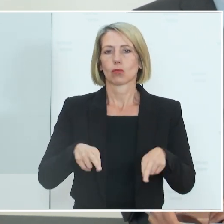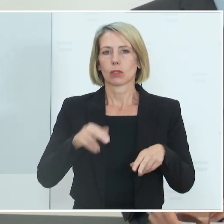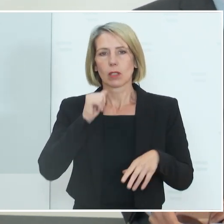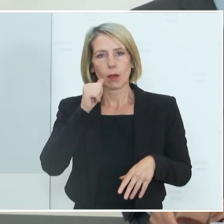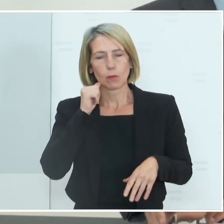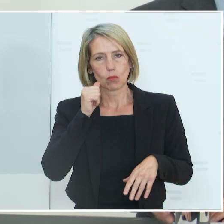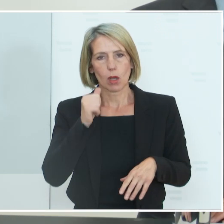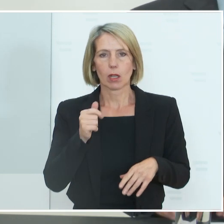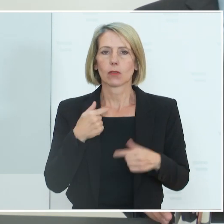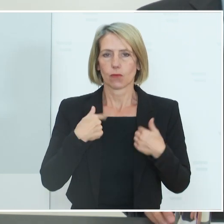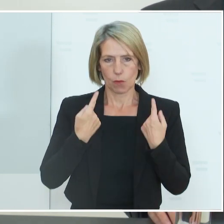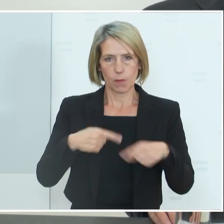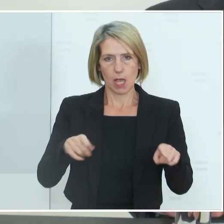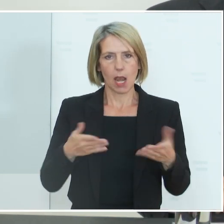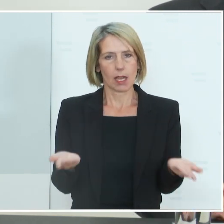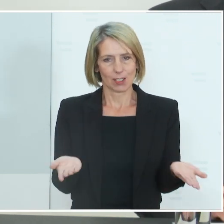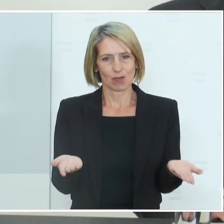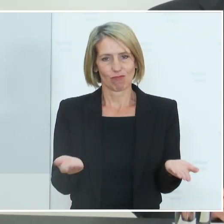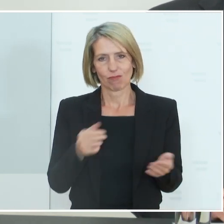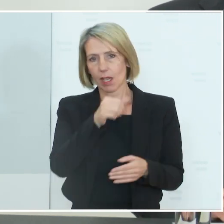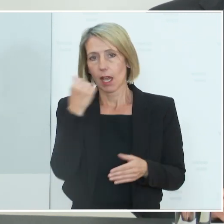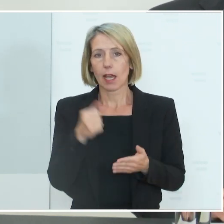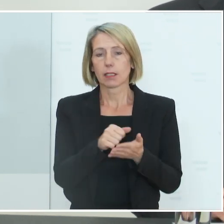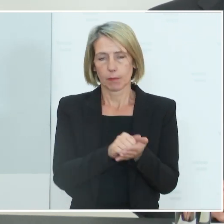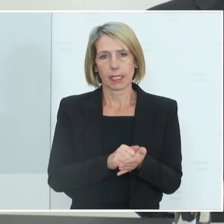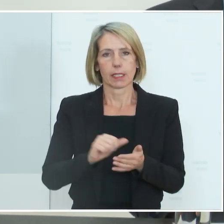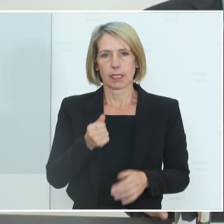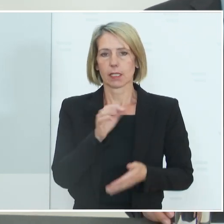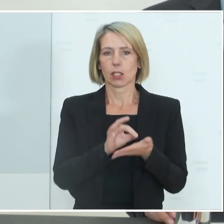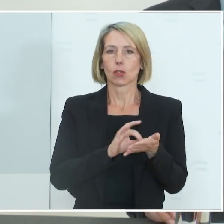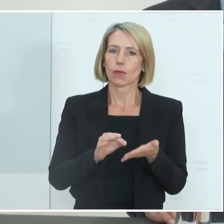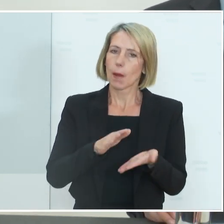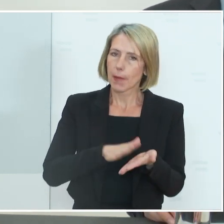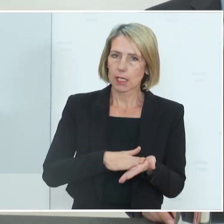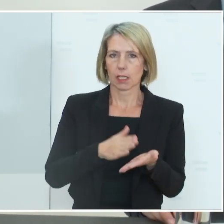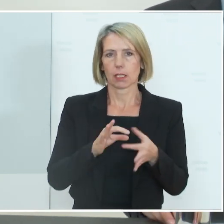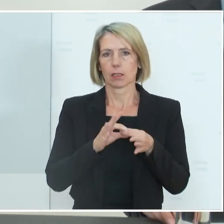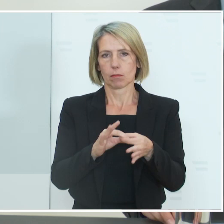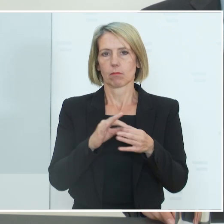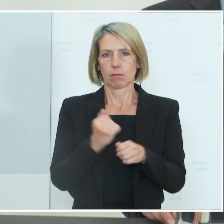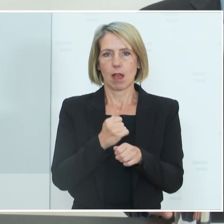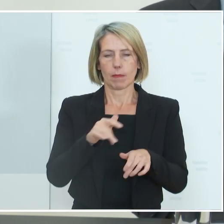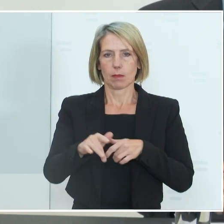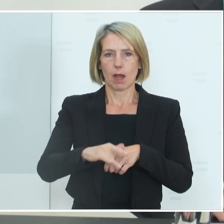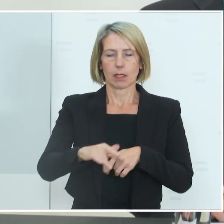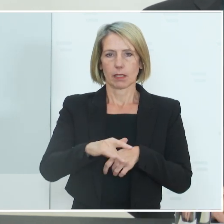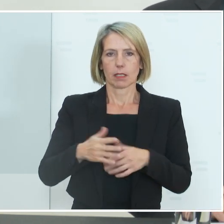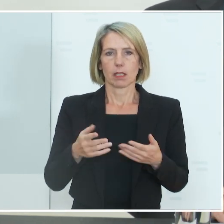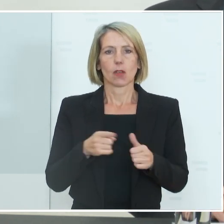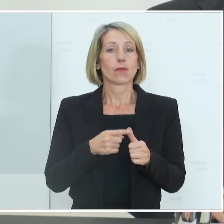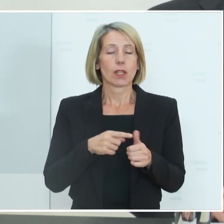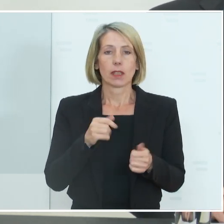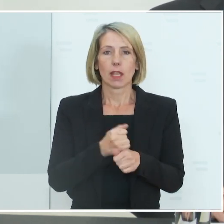von mir erlassen werden. Also das gilt am 1. November am Arbeitsplatz. Wenn am jeweiligen